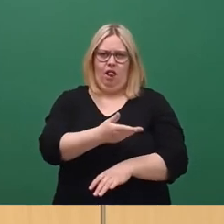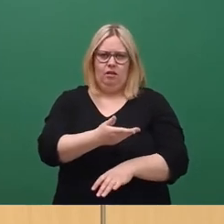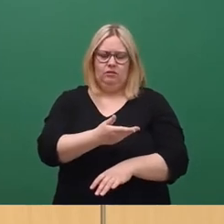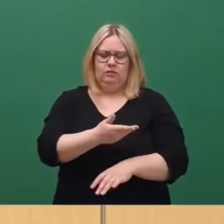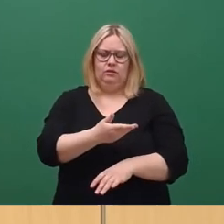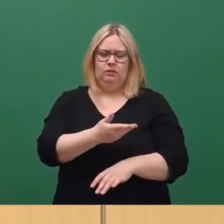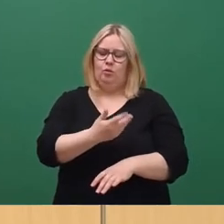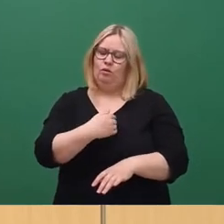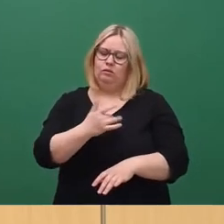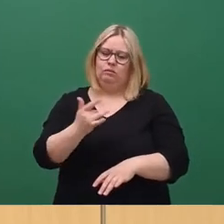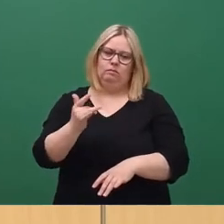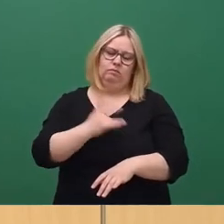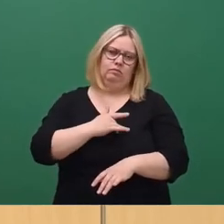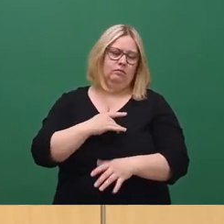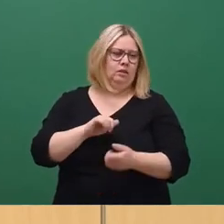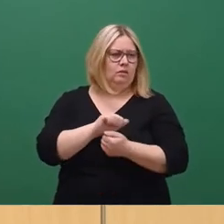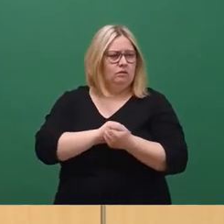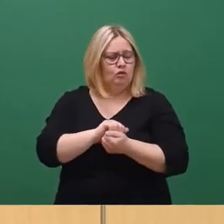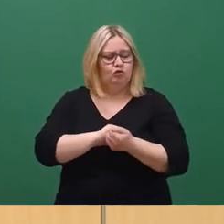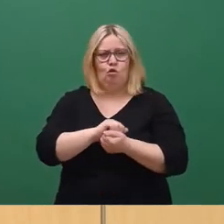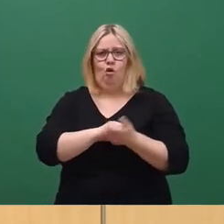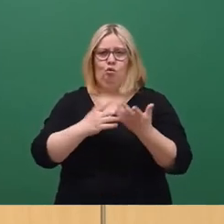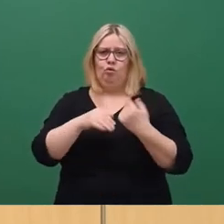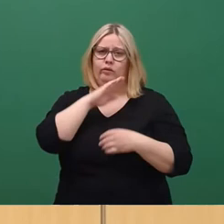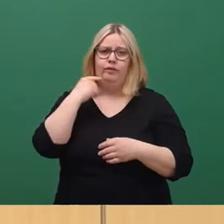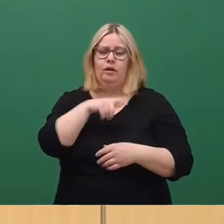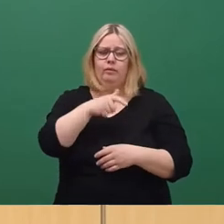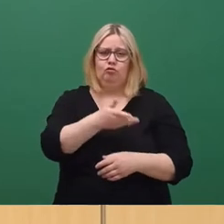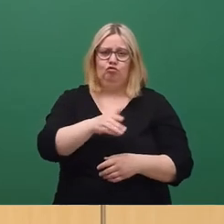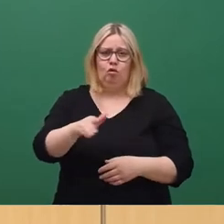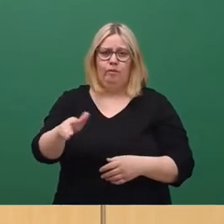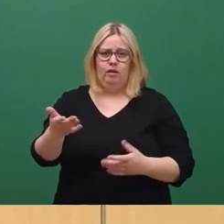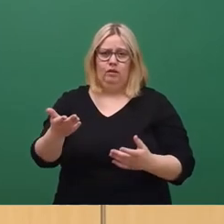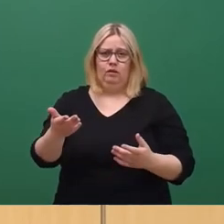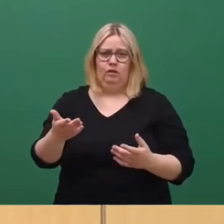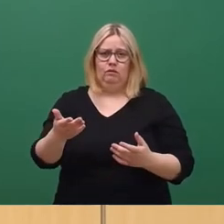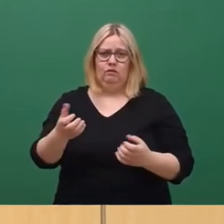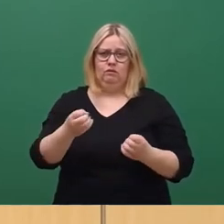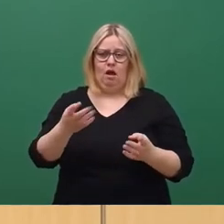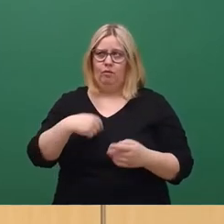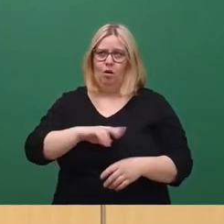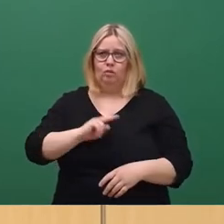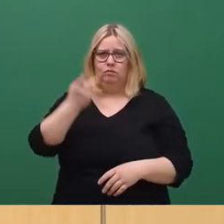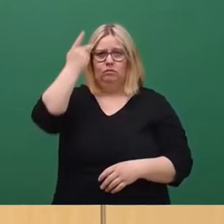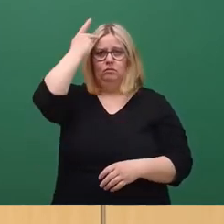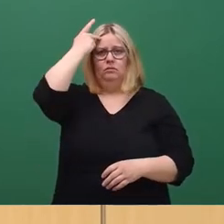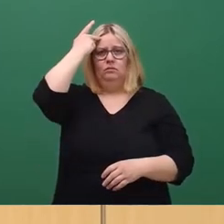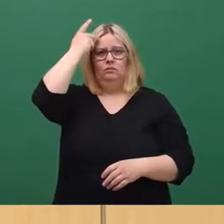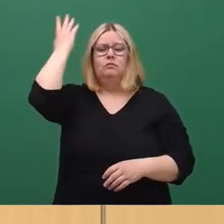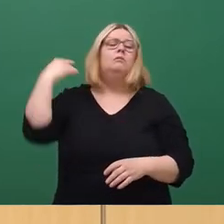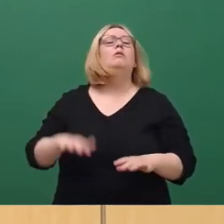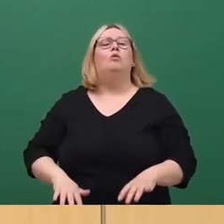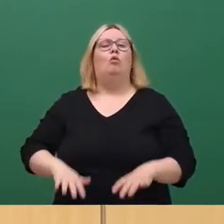diese unfassbare Zerstörung und die Trauer um so viele Todesopfer haben in uns allen Erinnerungen an die Hochwässer